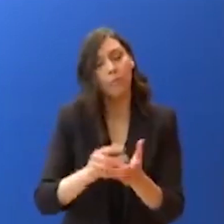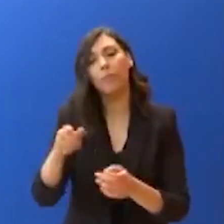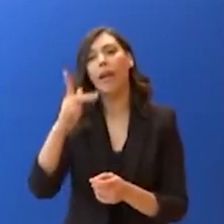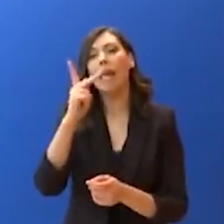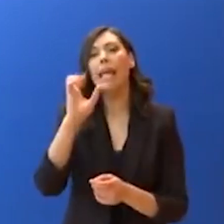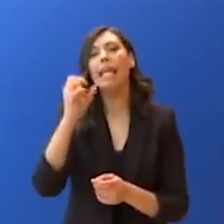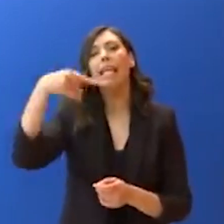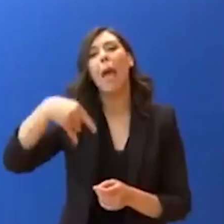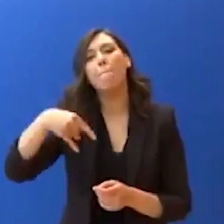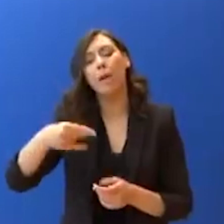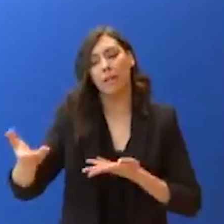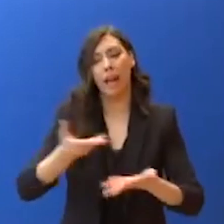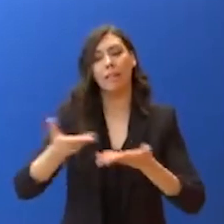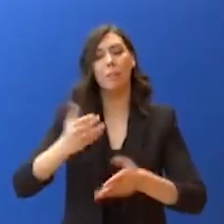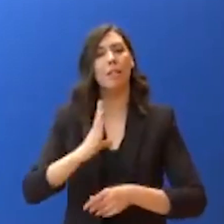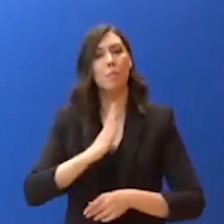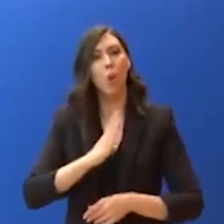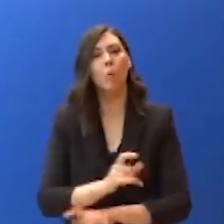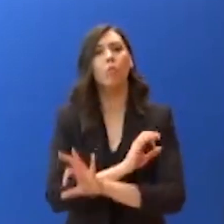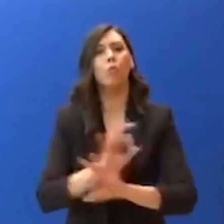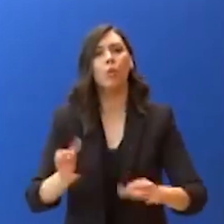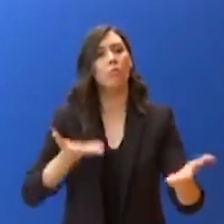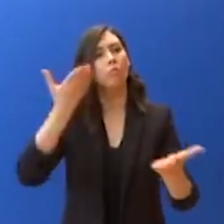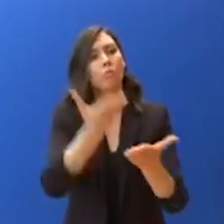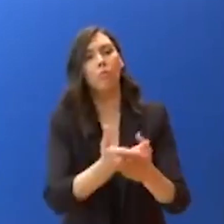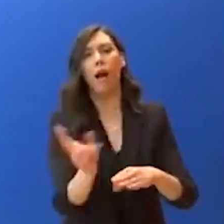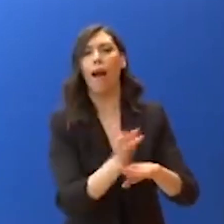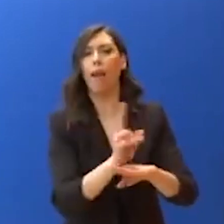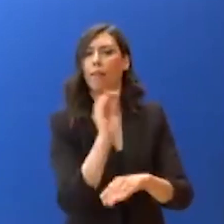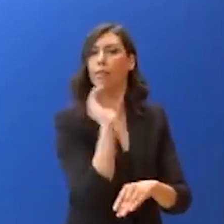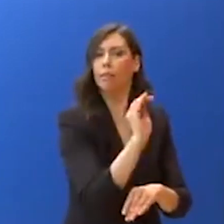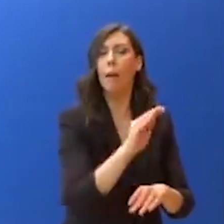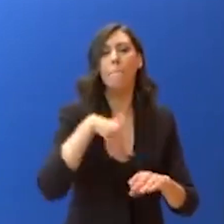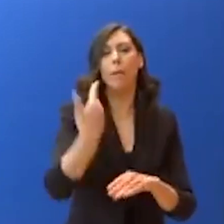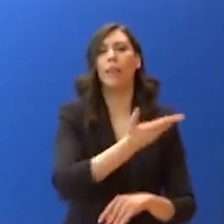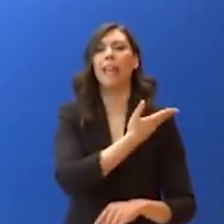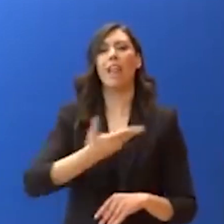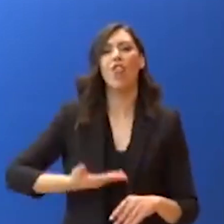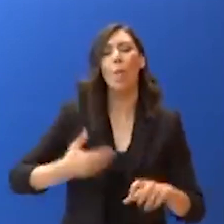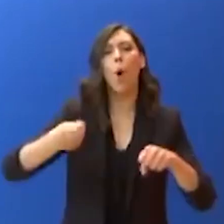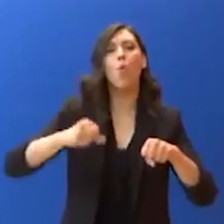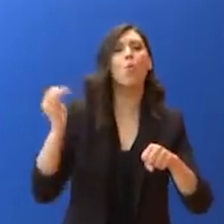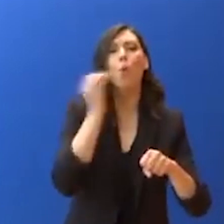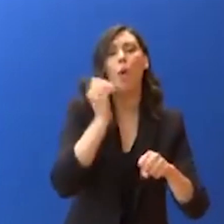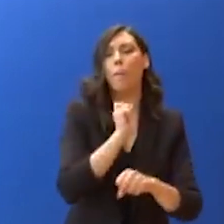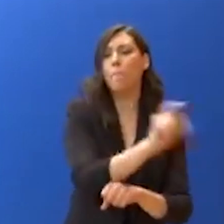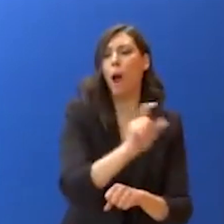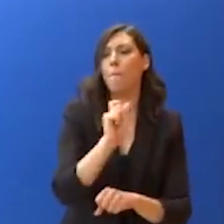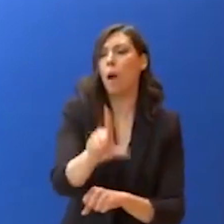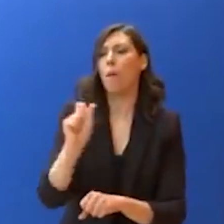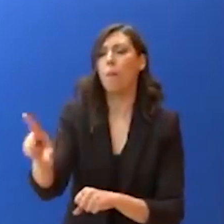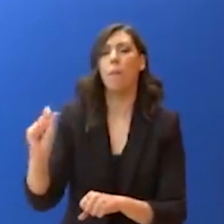τηλεφωνικά και μέσω ταχυδρομείου ή κούριερ. Η παράδοση των εγγράφων θα πραγματοποιείται στη διεύθυνση που θα δηλώνουν οι πολίτες χωρίς